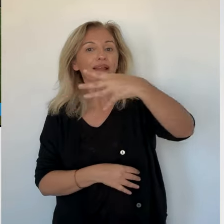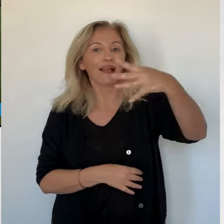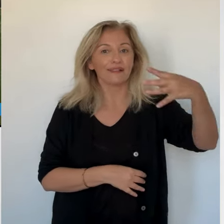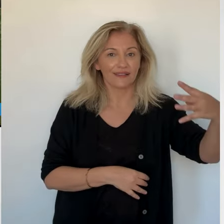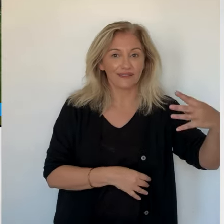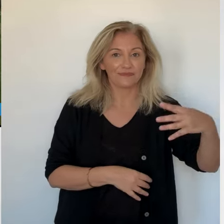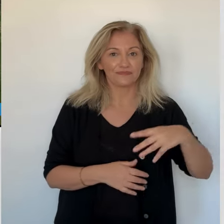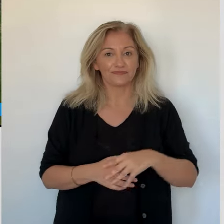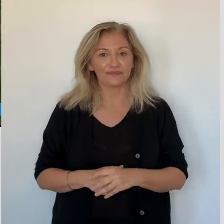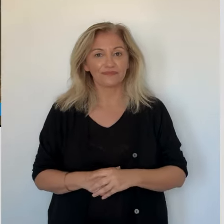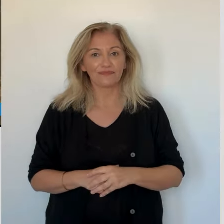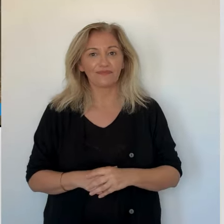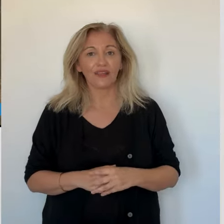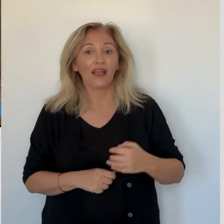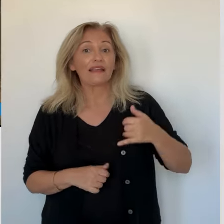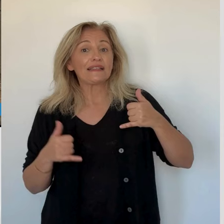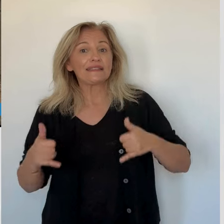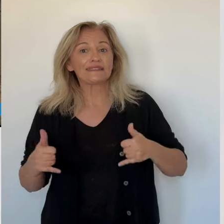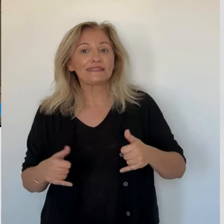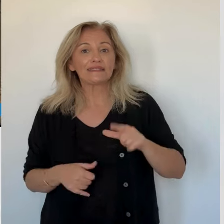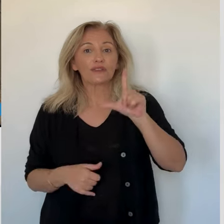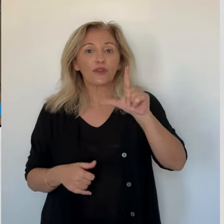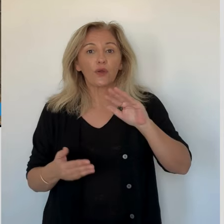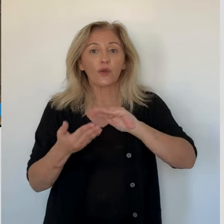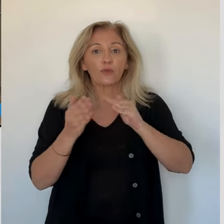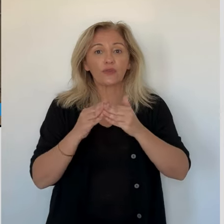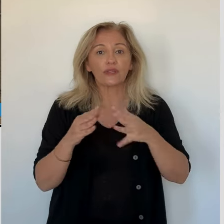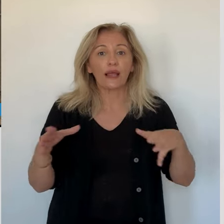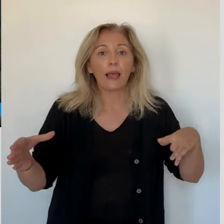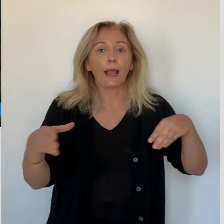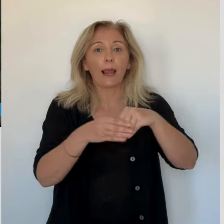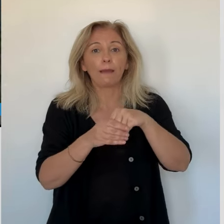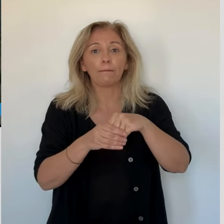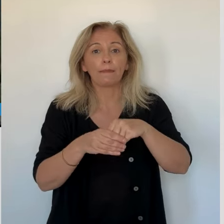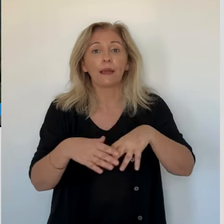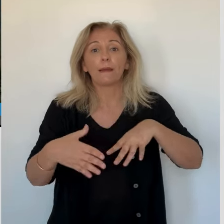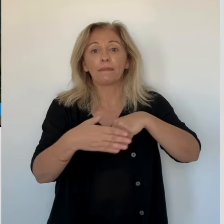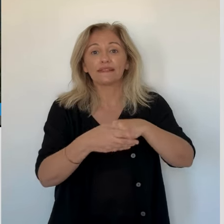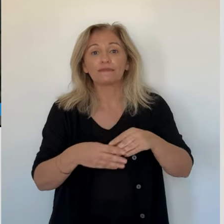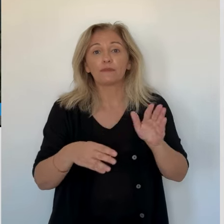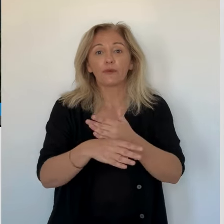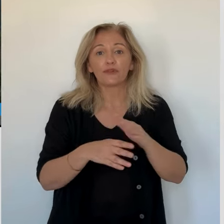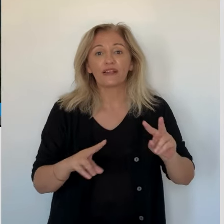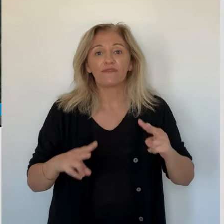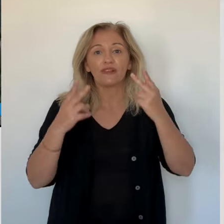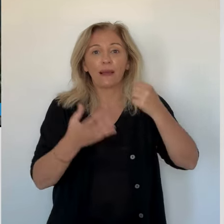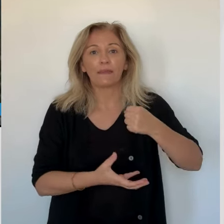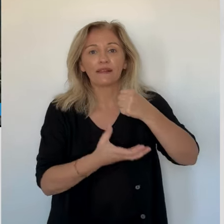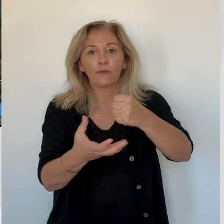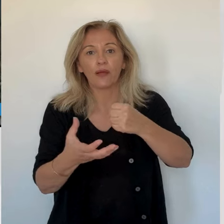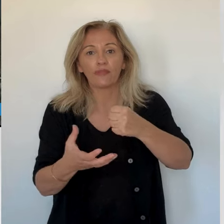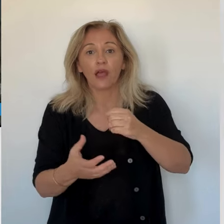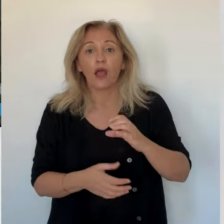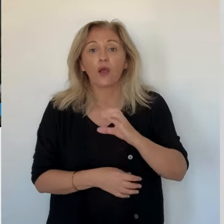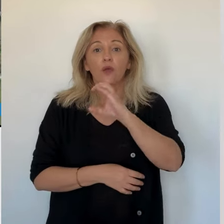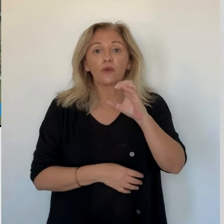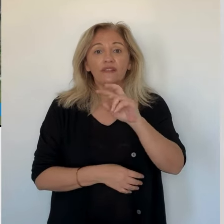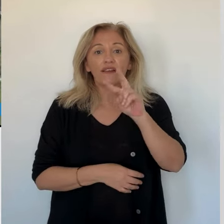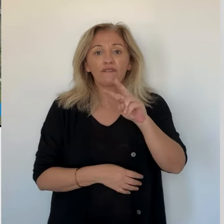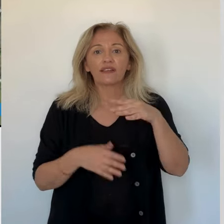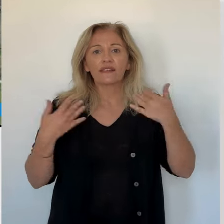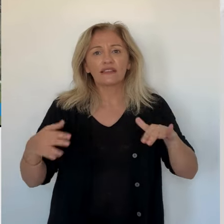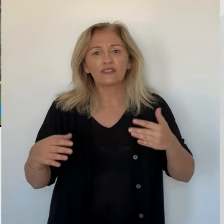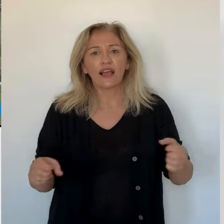Corse, deux communautés de communes participent donc au programme, dont la Costa Verre, qui a déjà mis en place des parcours de tourisme durable.